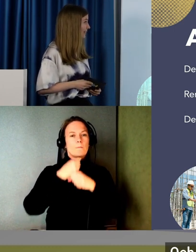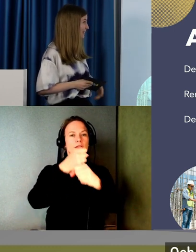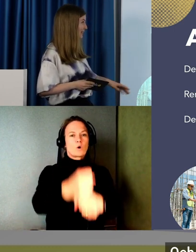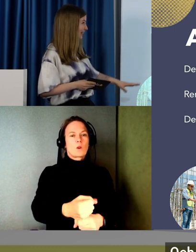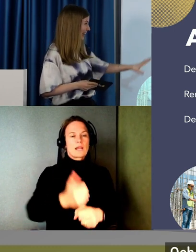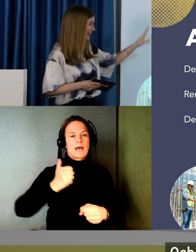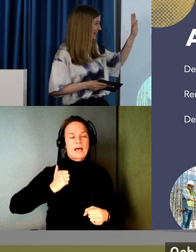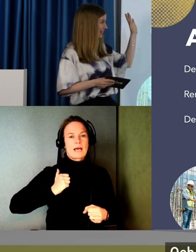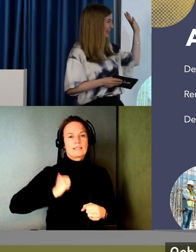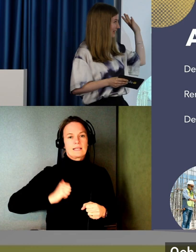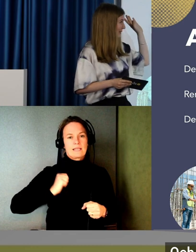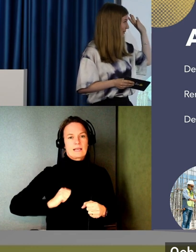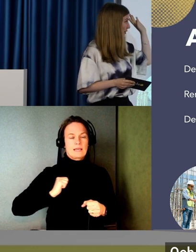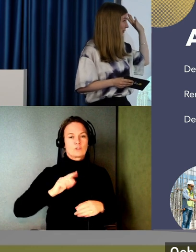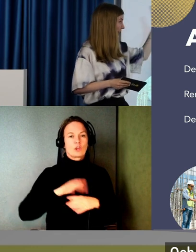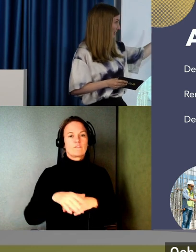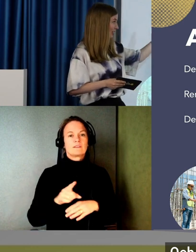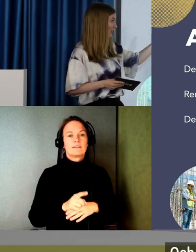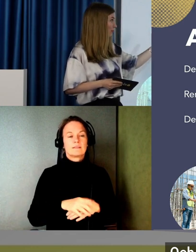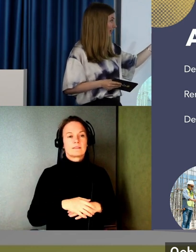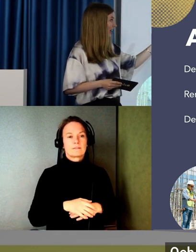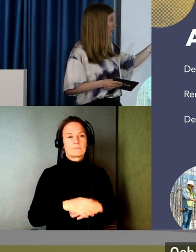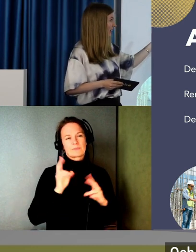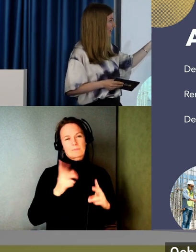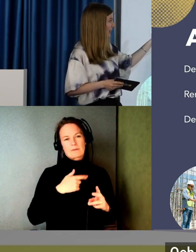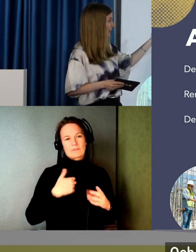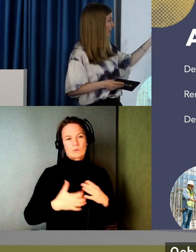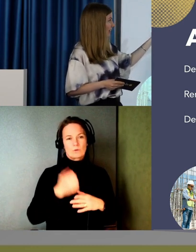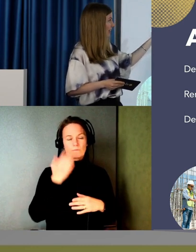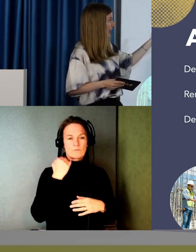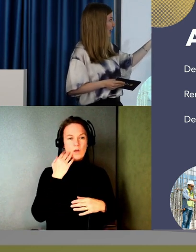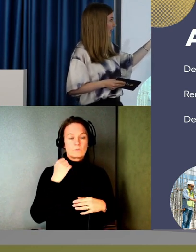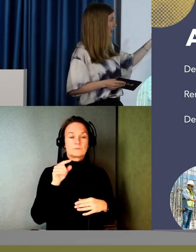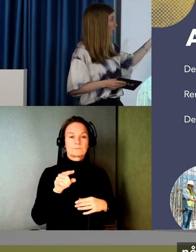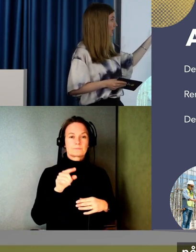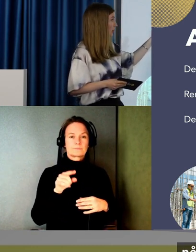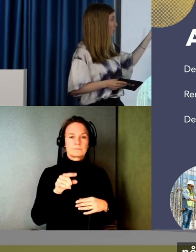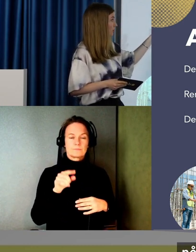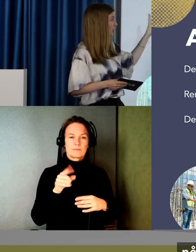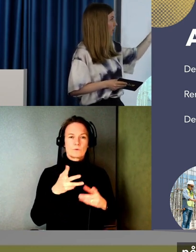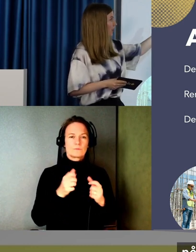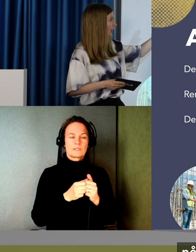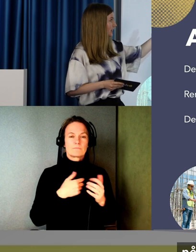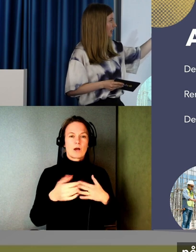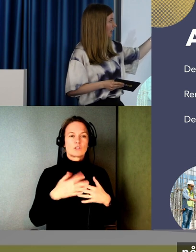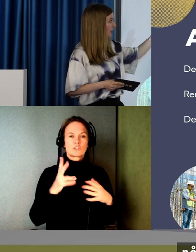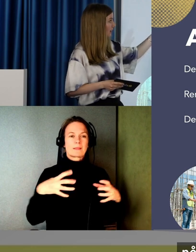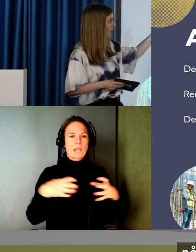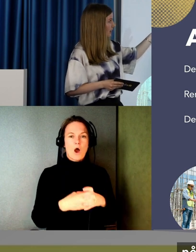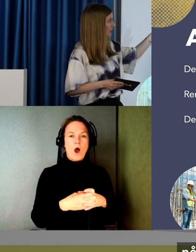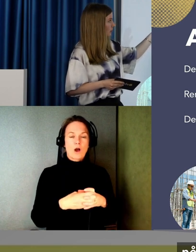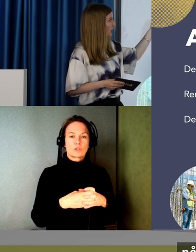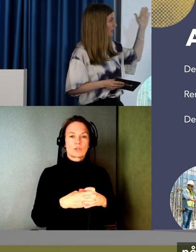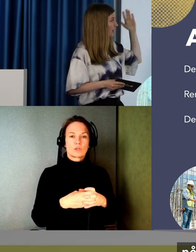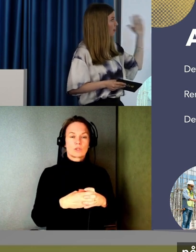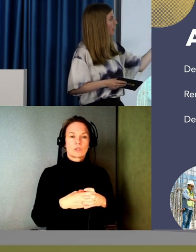Och... Som det här... Som redan tagits upp. Att det här är ju faktiskt en... Någonting man gör som ett lag nästan. Att